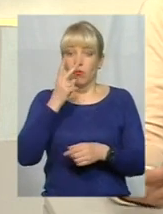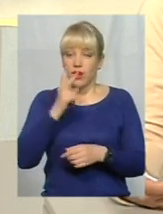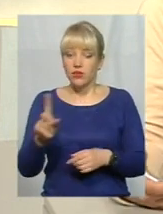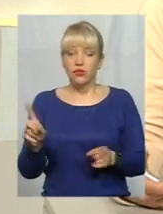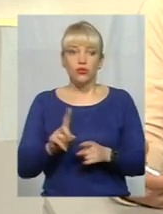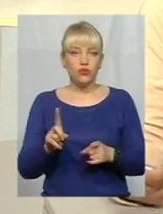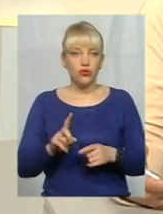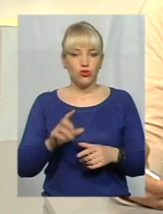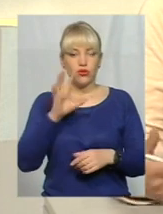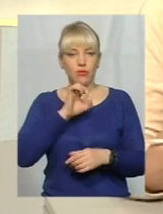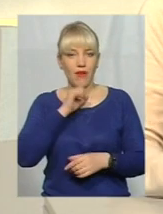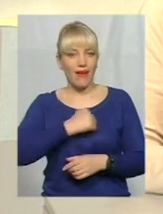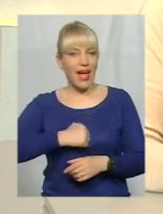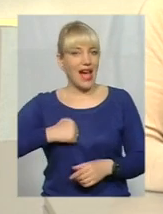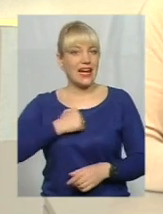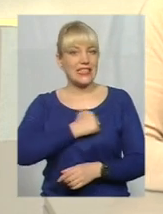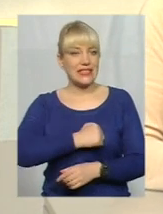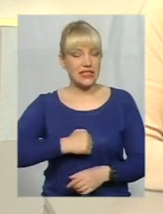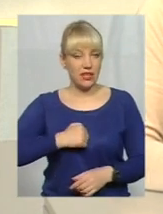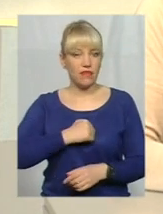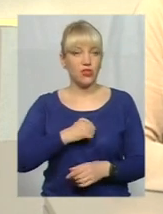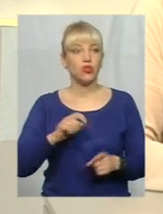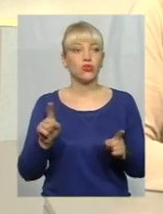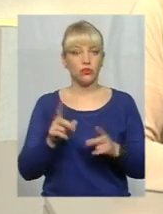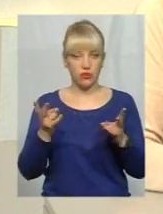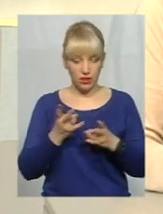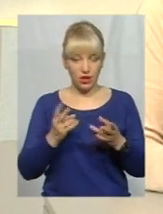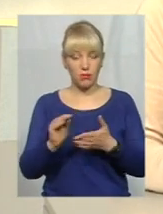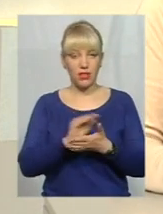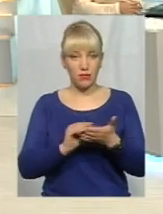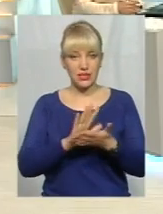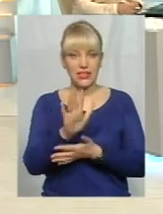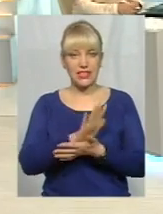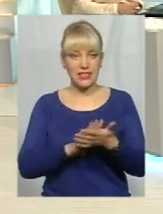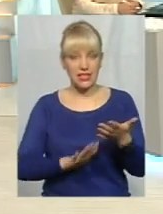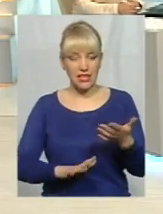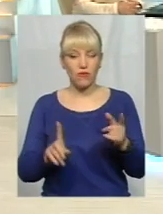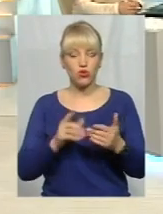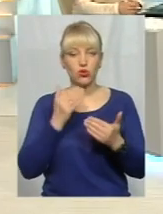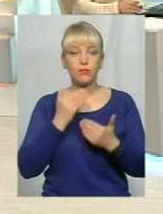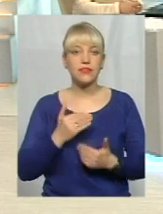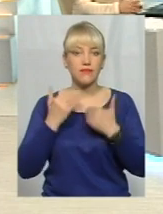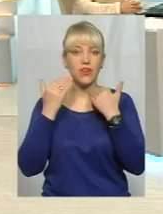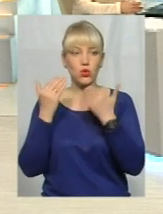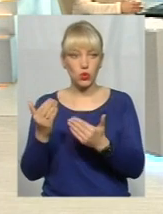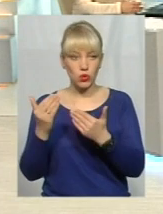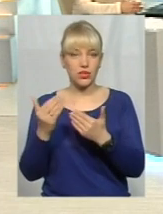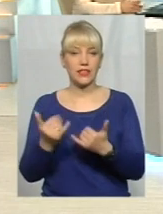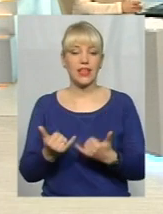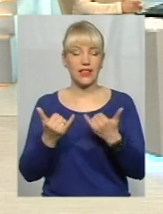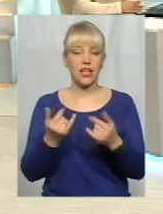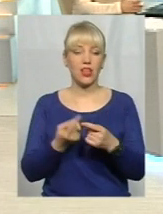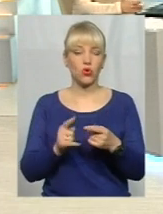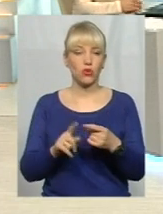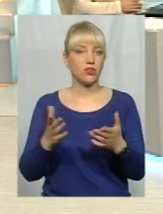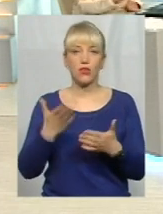вони ведуть себе агресивно, їм також потрібно написати заяву або звернутися для того, щоб, якщо немає